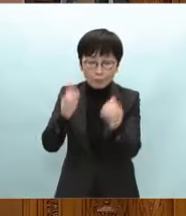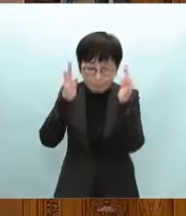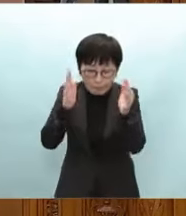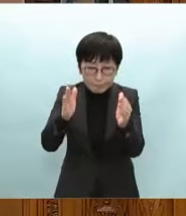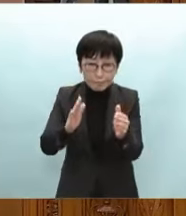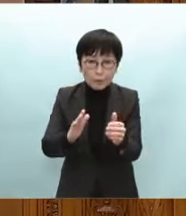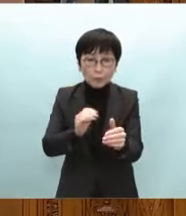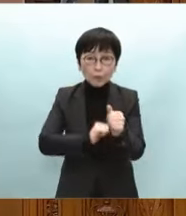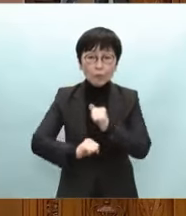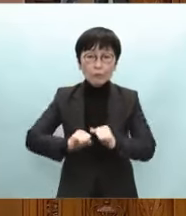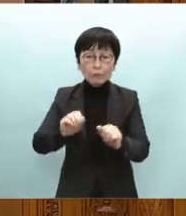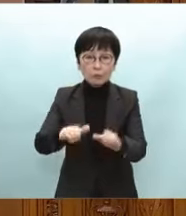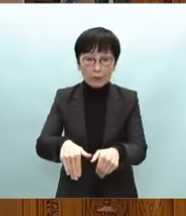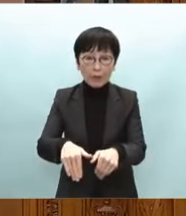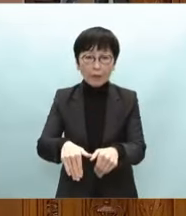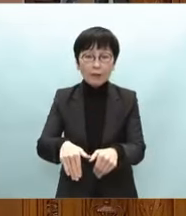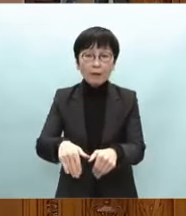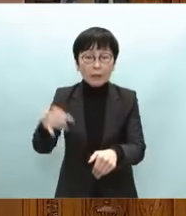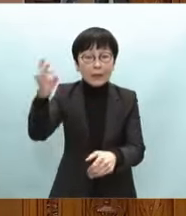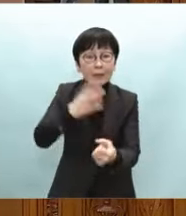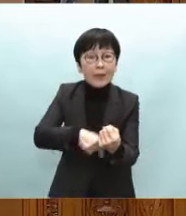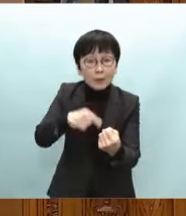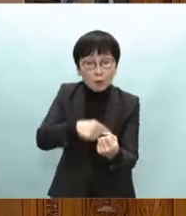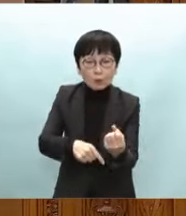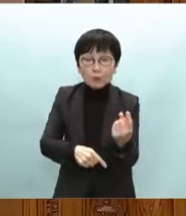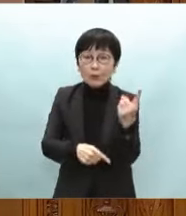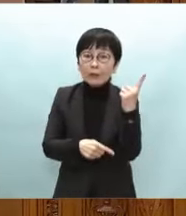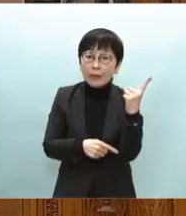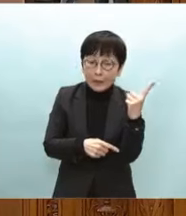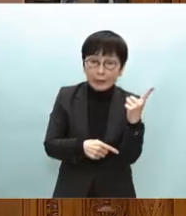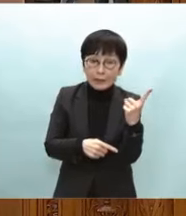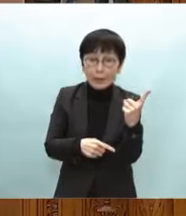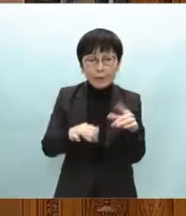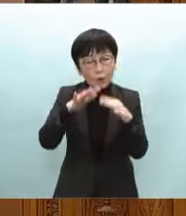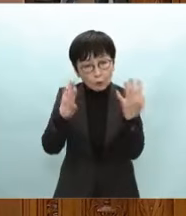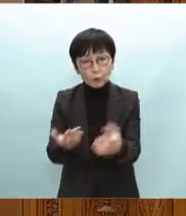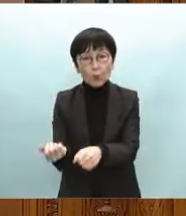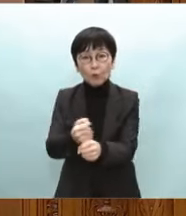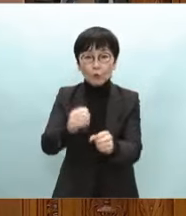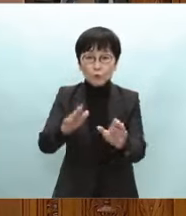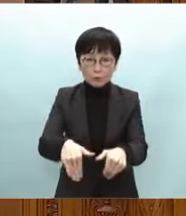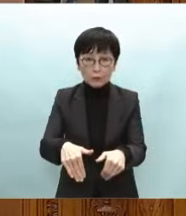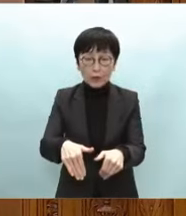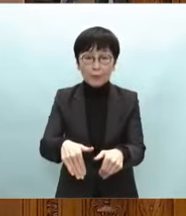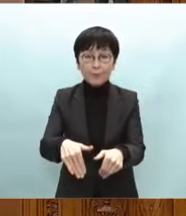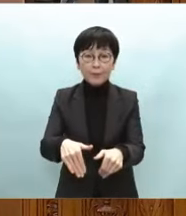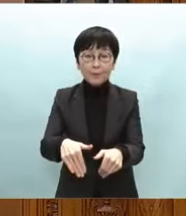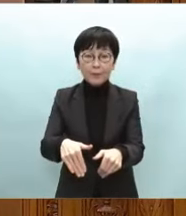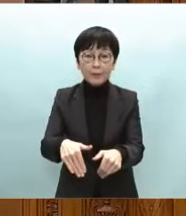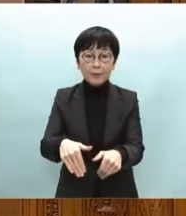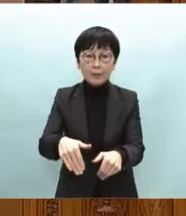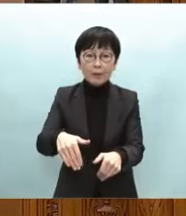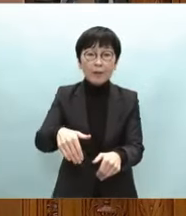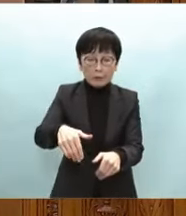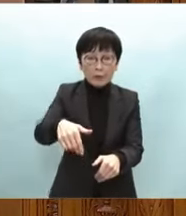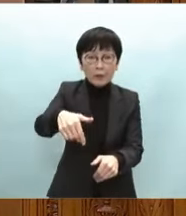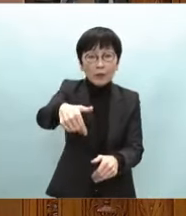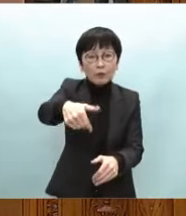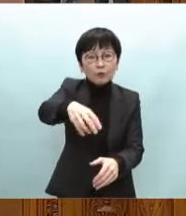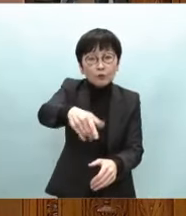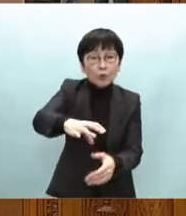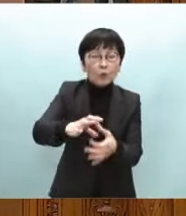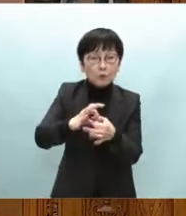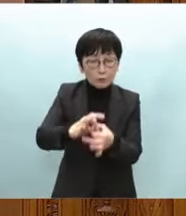その結果電力や携帯電話はおおむね復旧をしました浄水道については